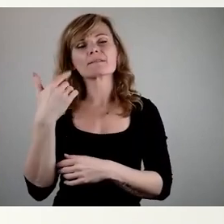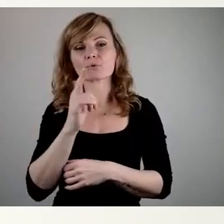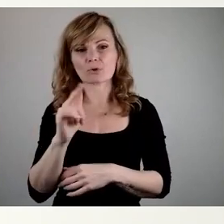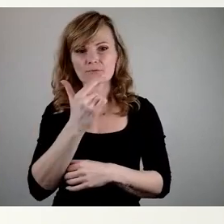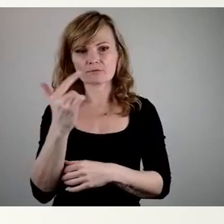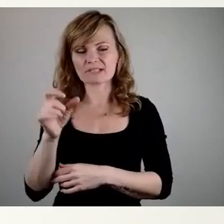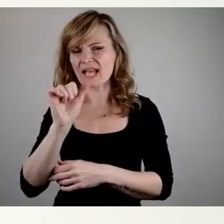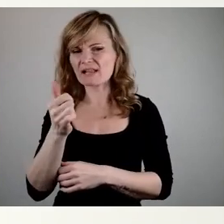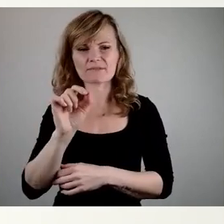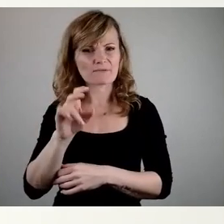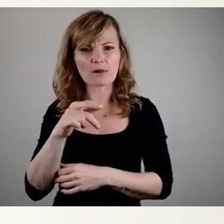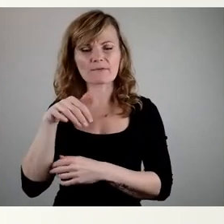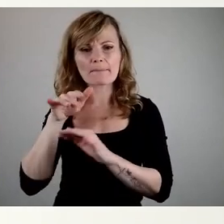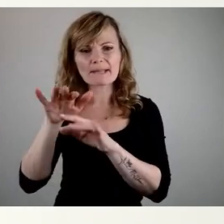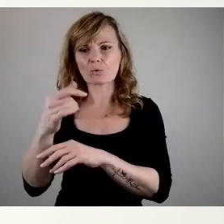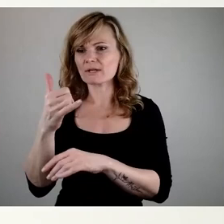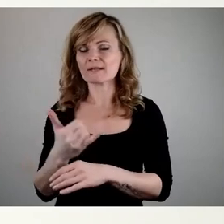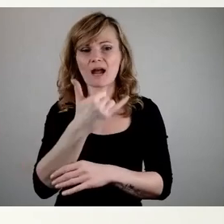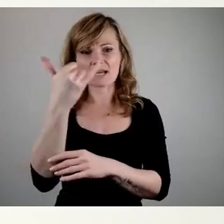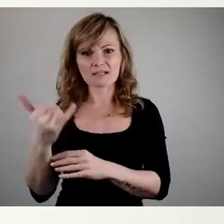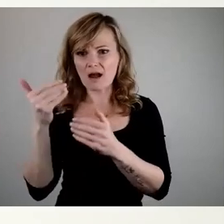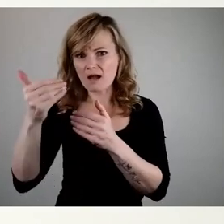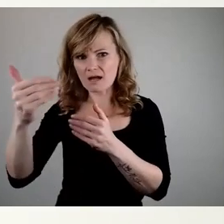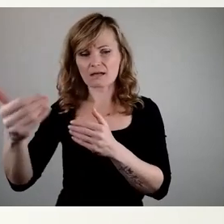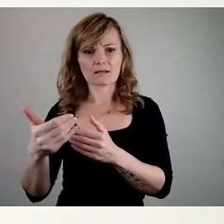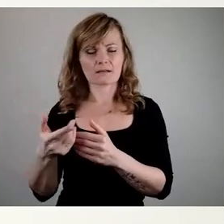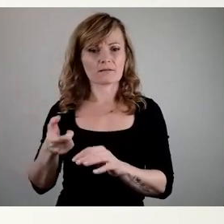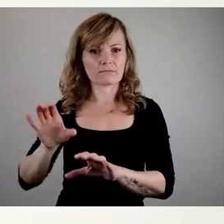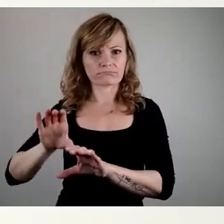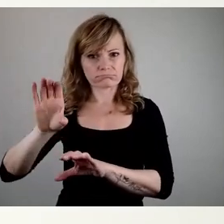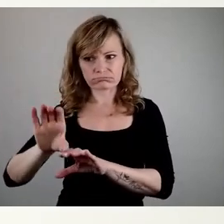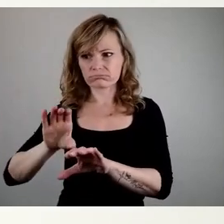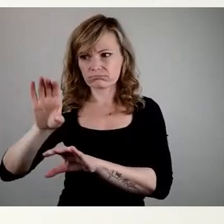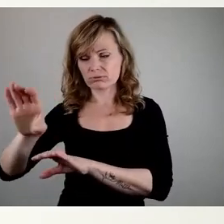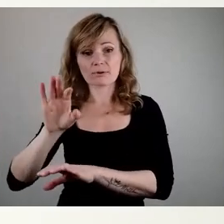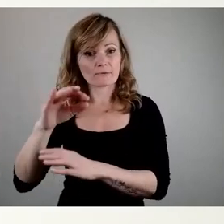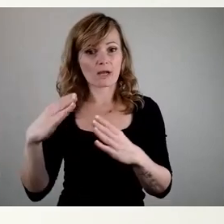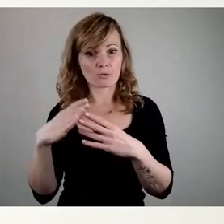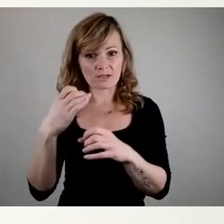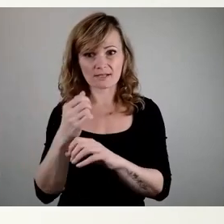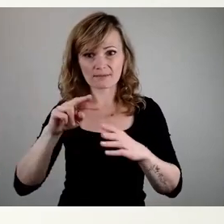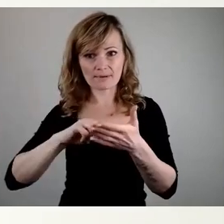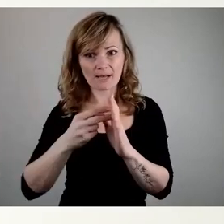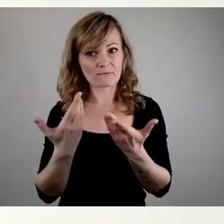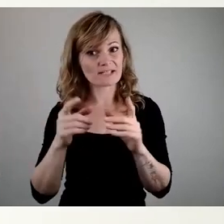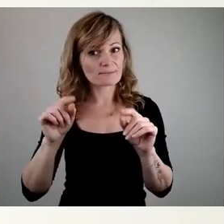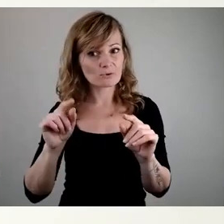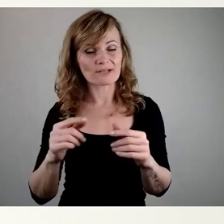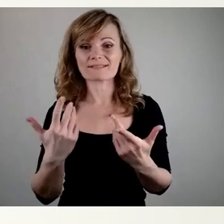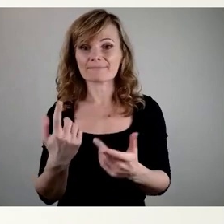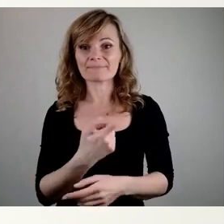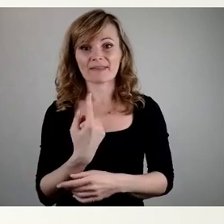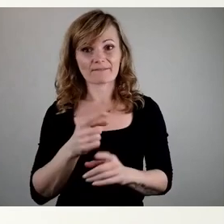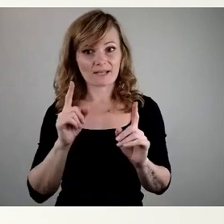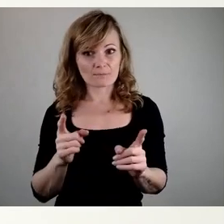zwölf Millionen pro Jahr, was das entsprechend dann, sage ich mal, in der Haushaltsplanung bedeutet, müssen wir natürlich